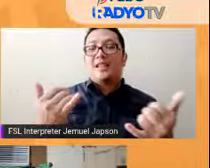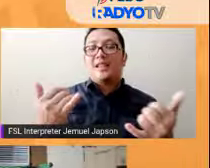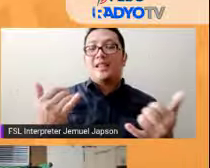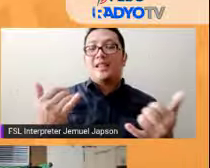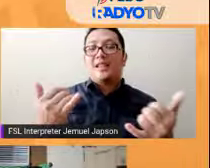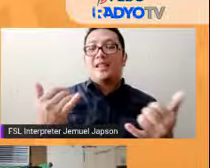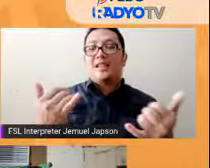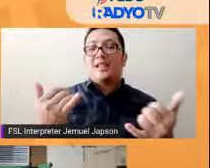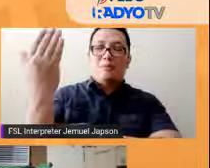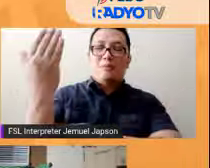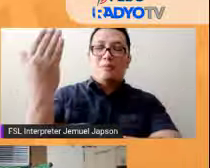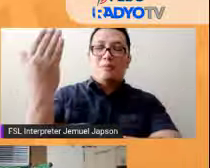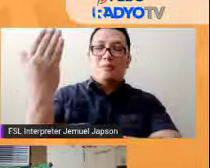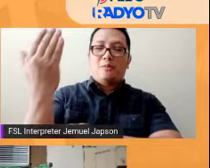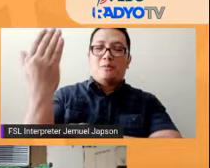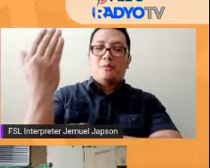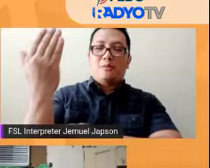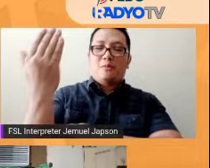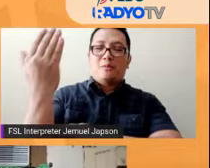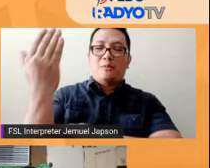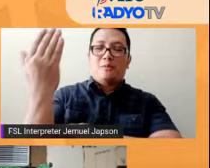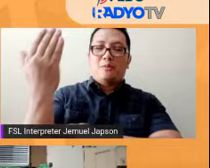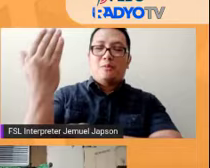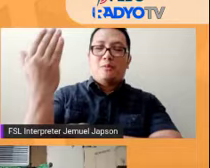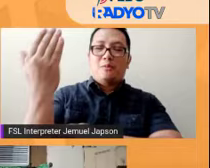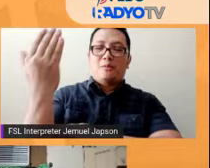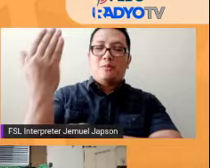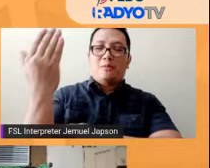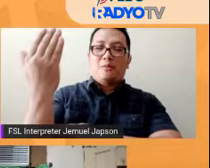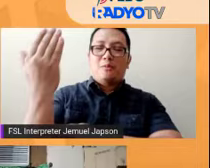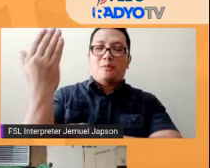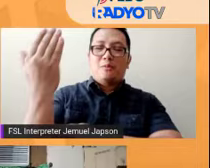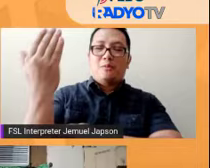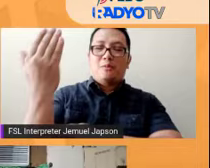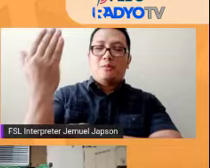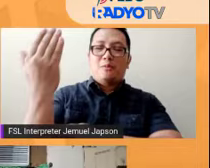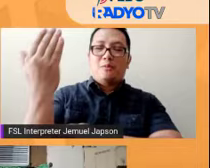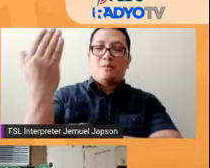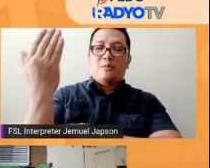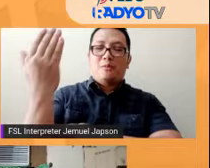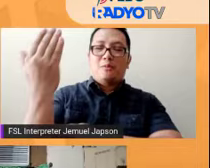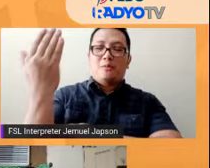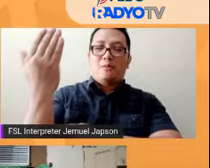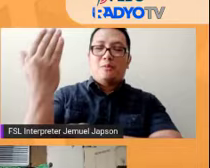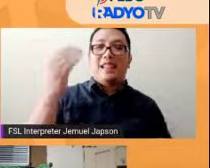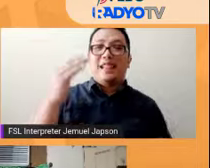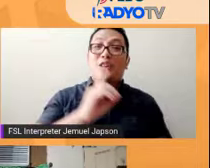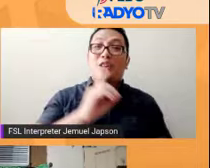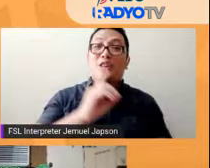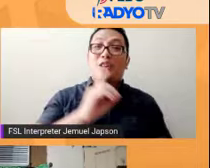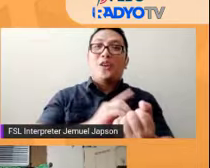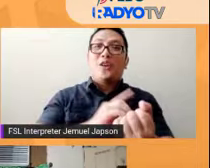Thank you, Ate Mau. Magandang umaga, Ate Mau. Actually, Ayan, magandang umaga.